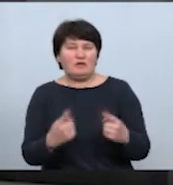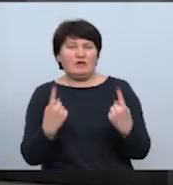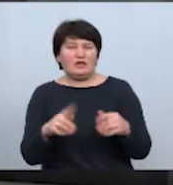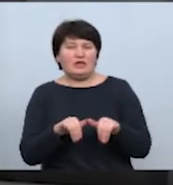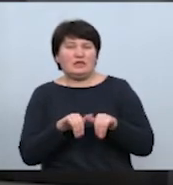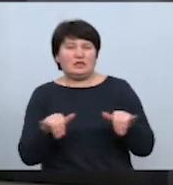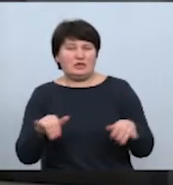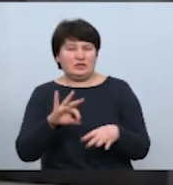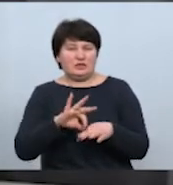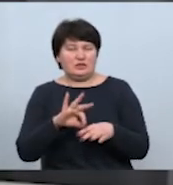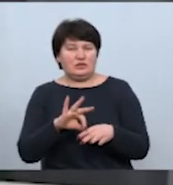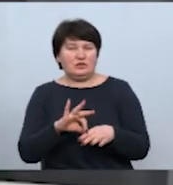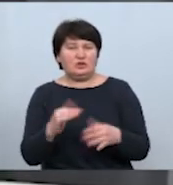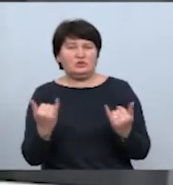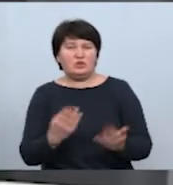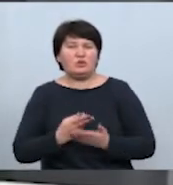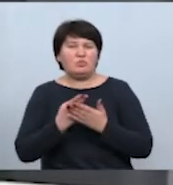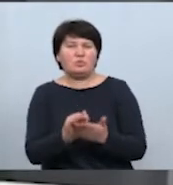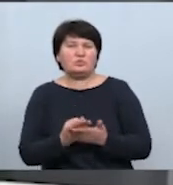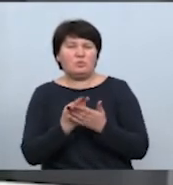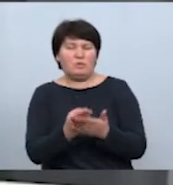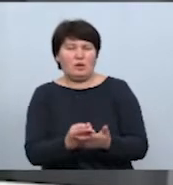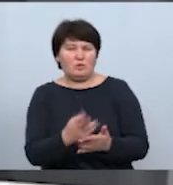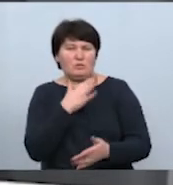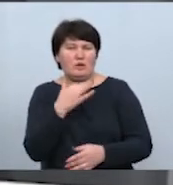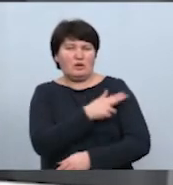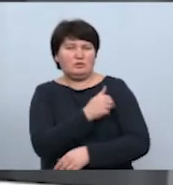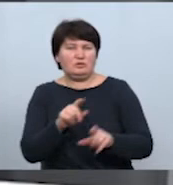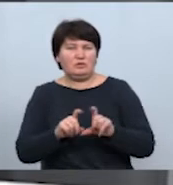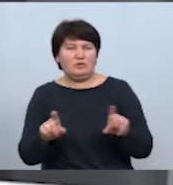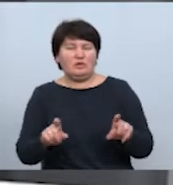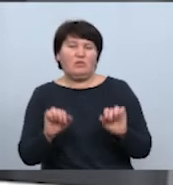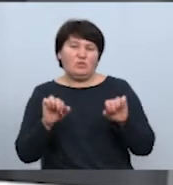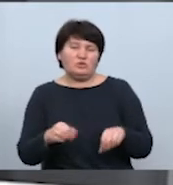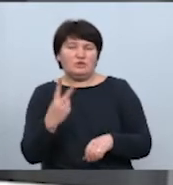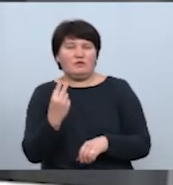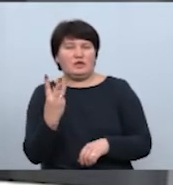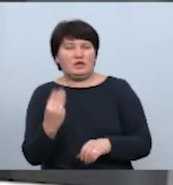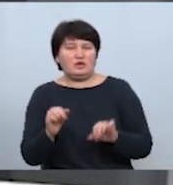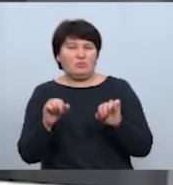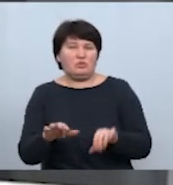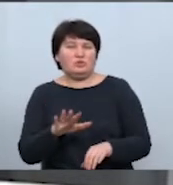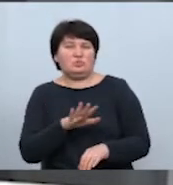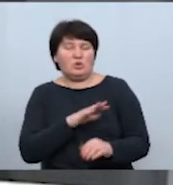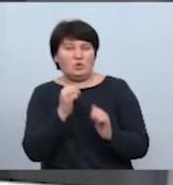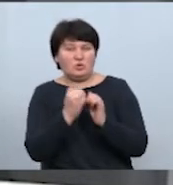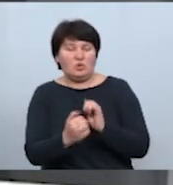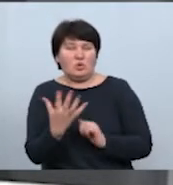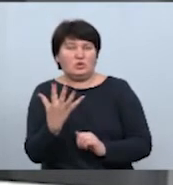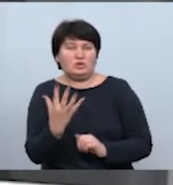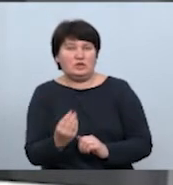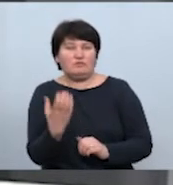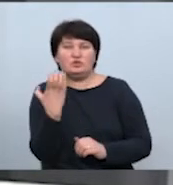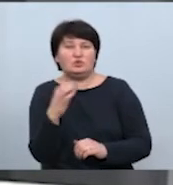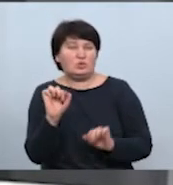Сьогодні десятками пацієнти поступають. Не дай Боже, через 2-3 дня може буде іксотка тенденція збережеться. Сотнями